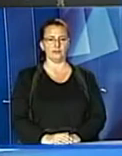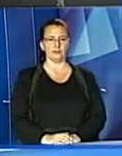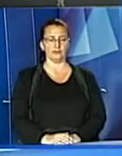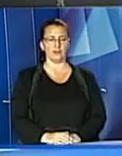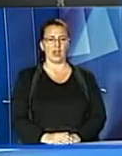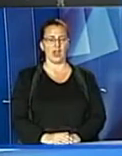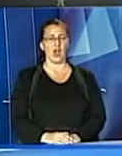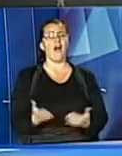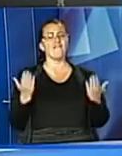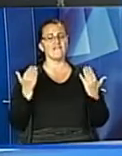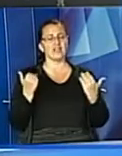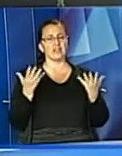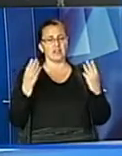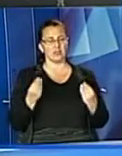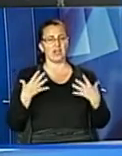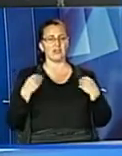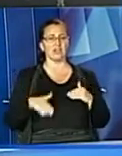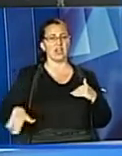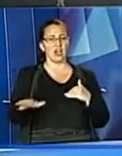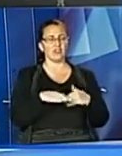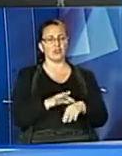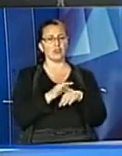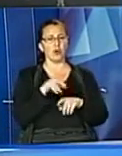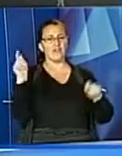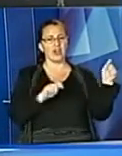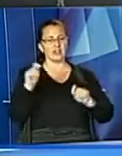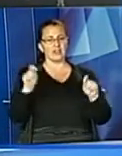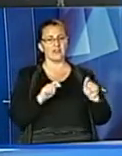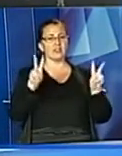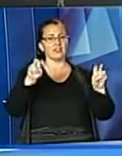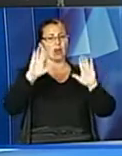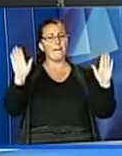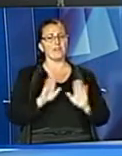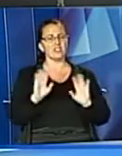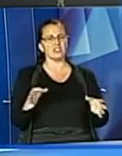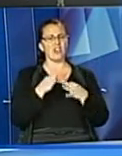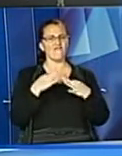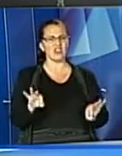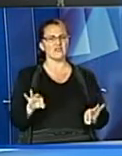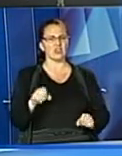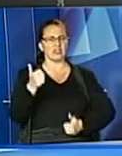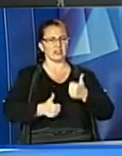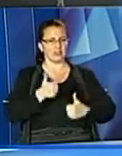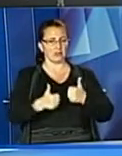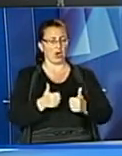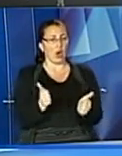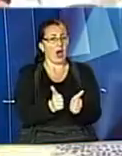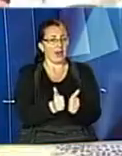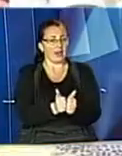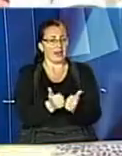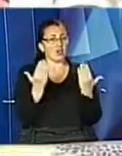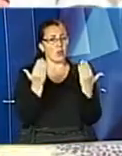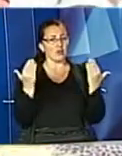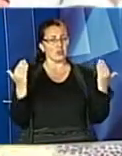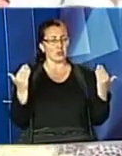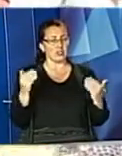Вихідними на Львівщині відбувся фестиваль пісні визвольних змагань. Захід організували у лісі поруч з музеєм Краївкою у Пащу